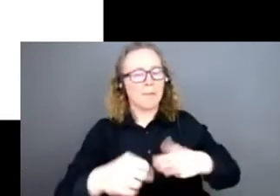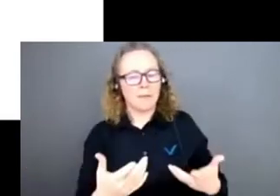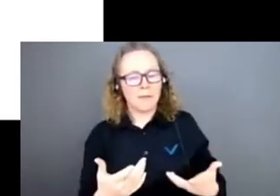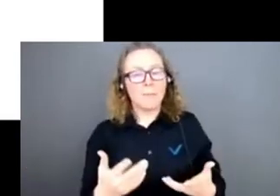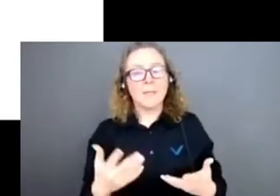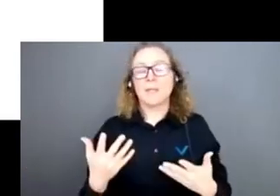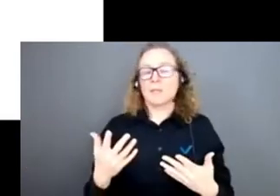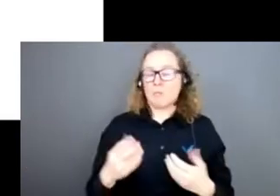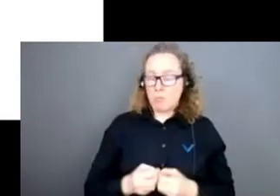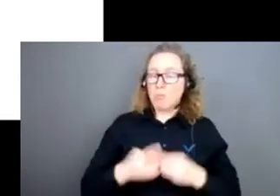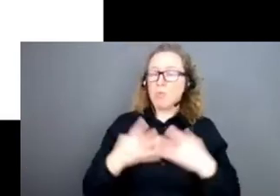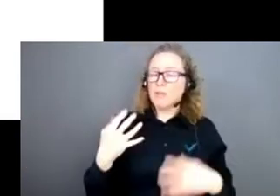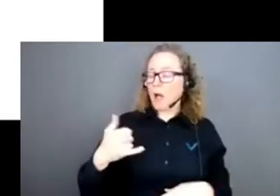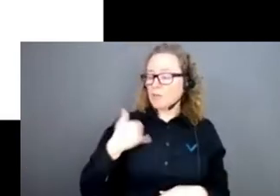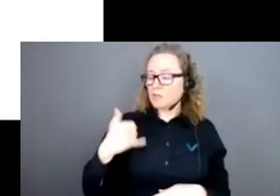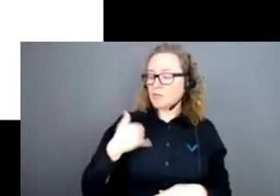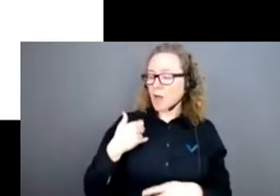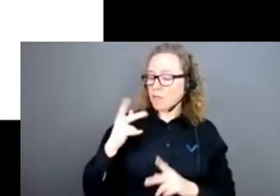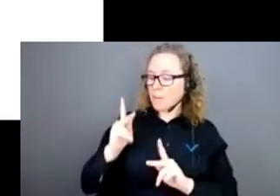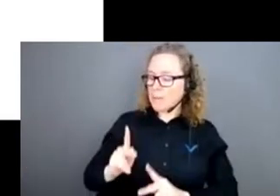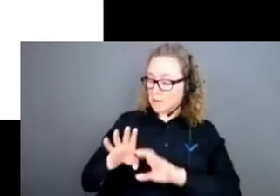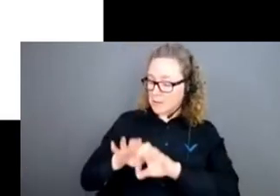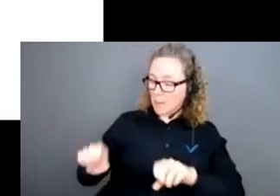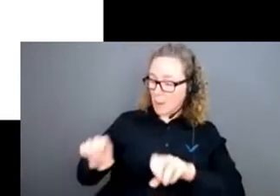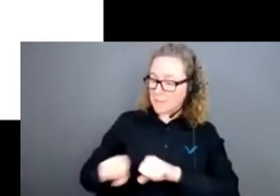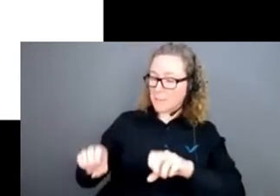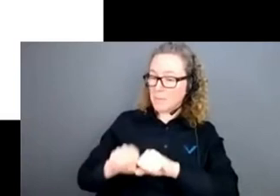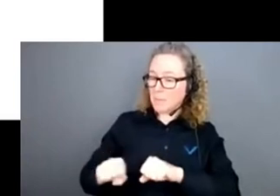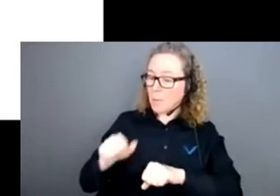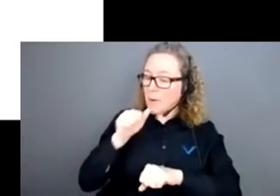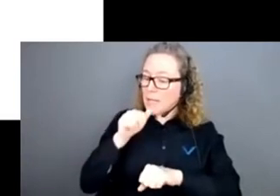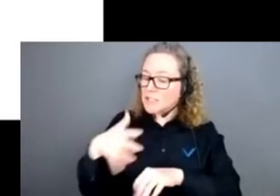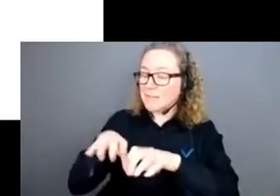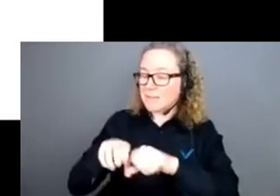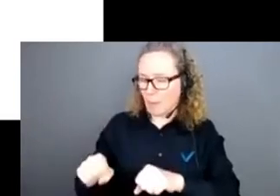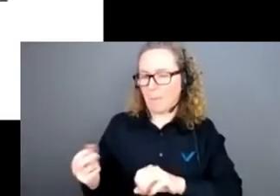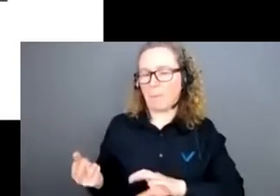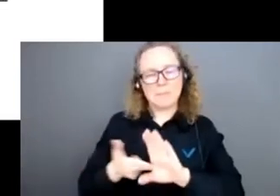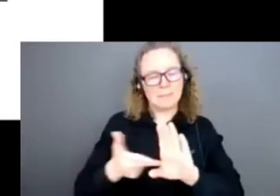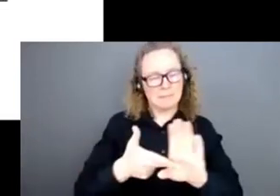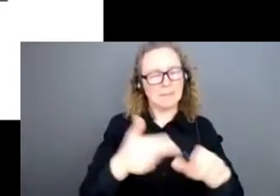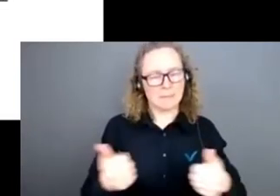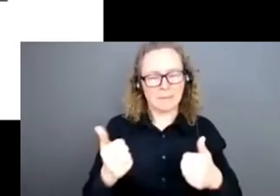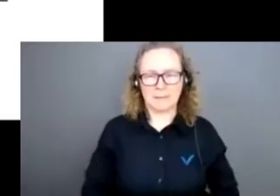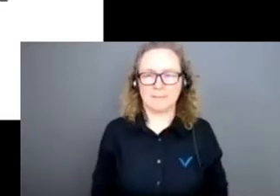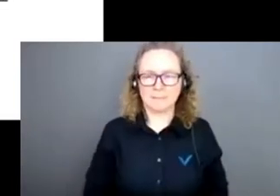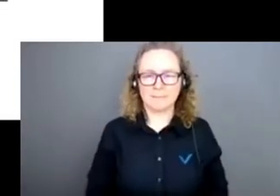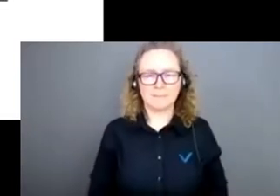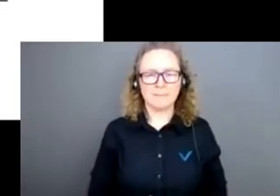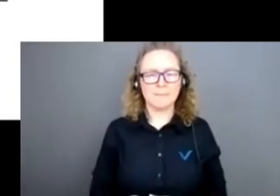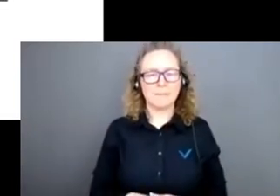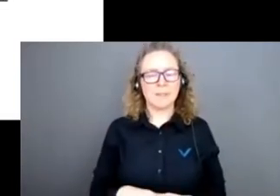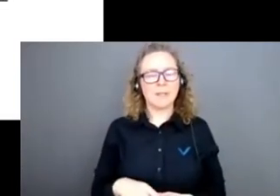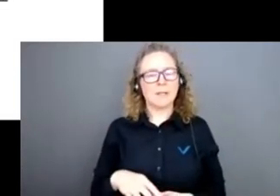très diplômés ou en voie de lettres. Alors, maintenant, si on regarde spécifiquement